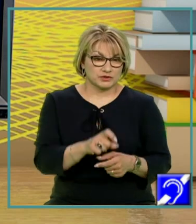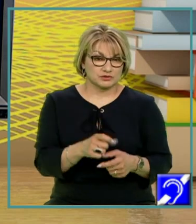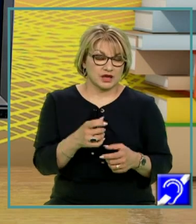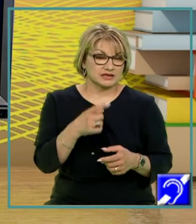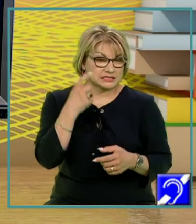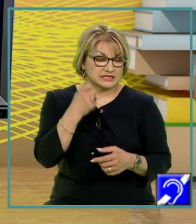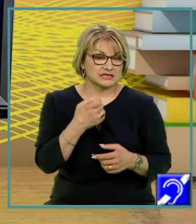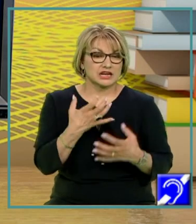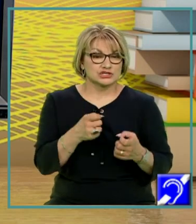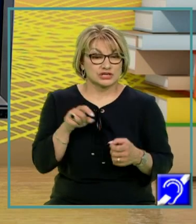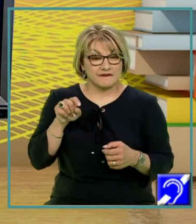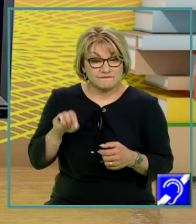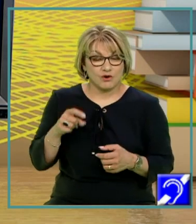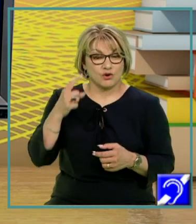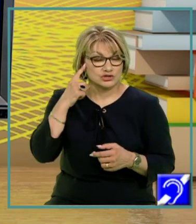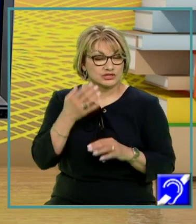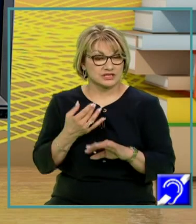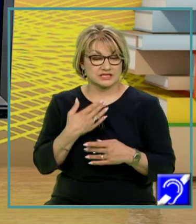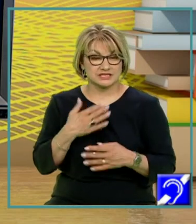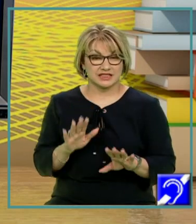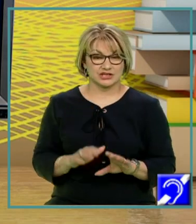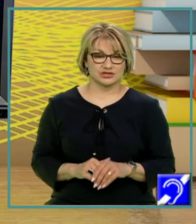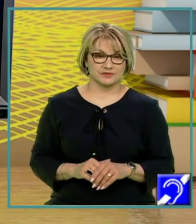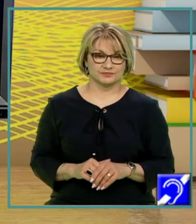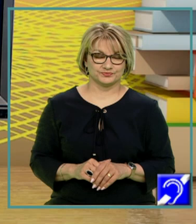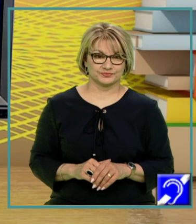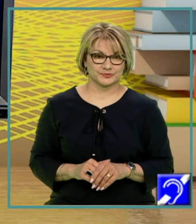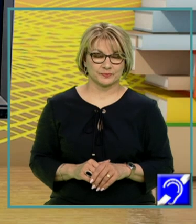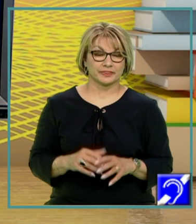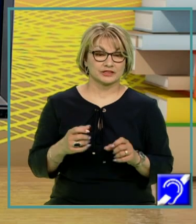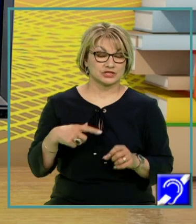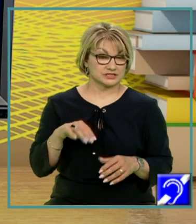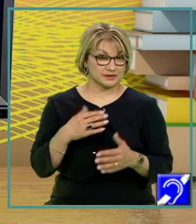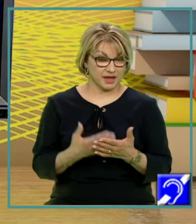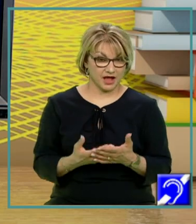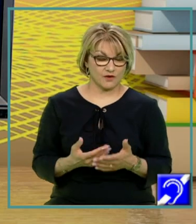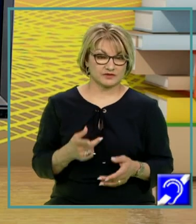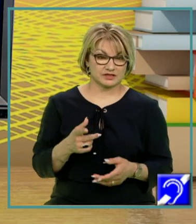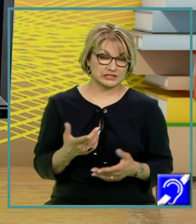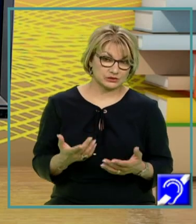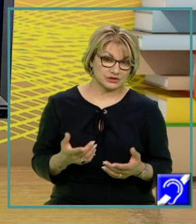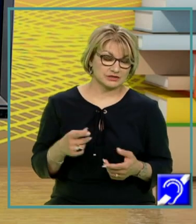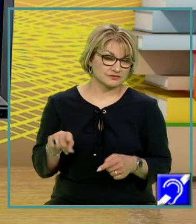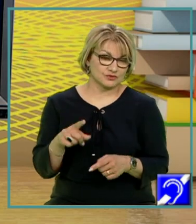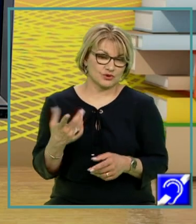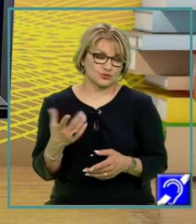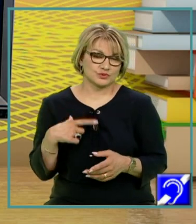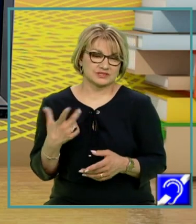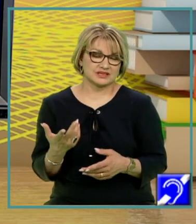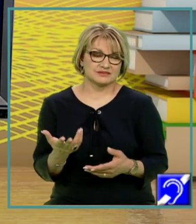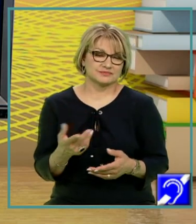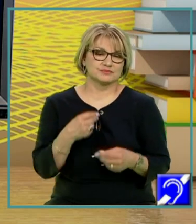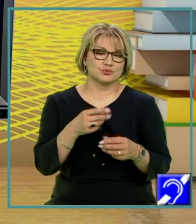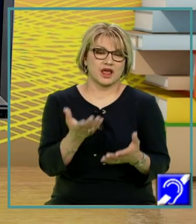Ori, chestiunile despre ce anume vi se pare vouă mai convingător sau mai puțin convingător nu sunt în general relevante. În general, acestea nu sunt motive